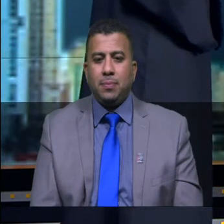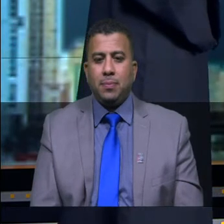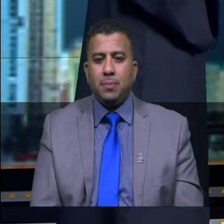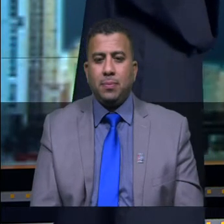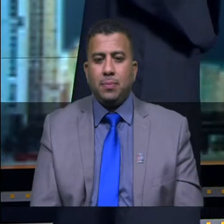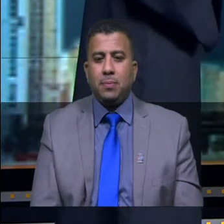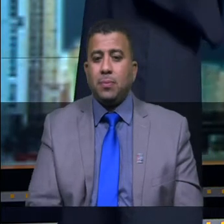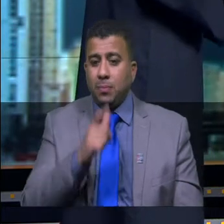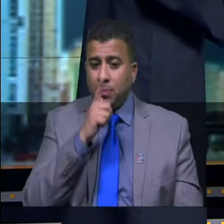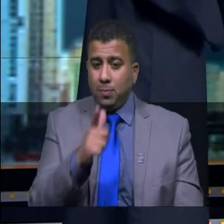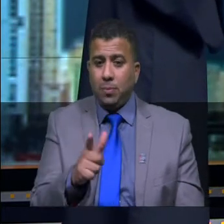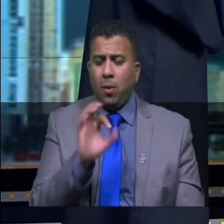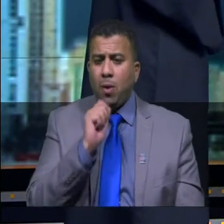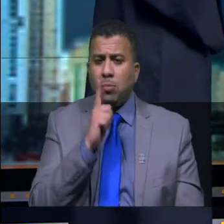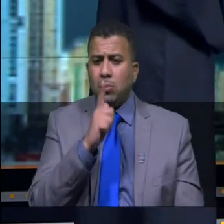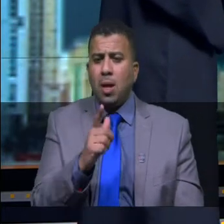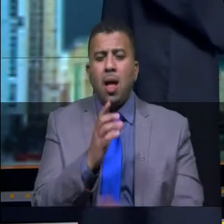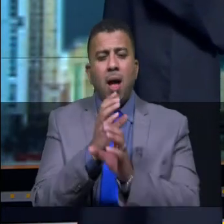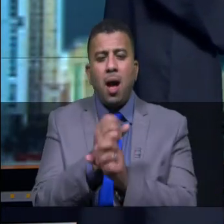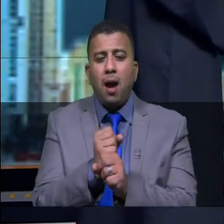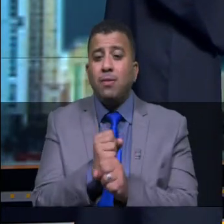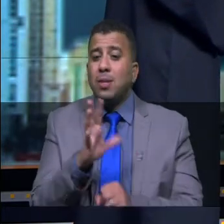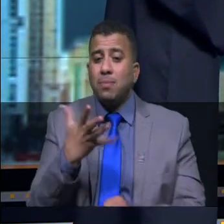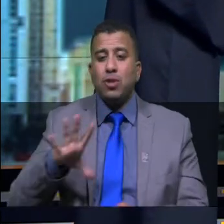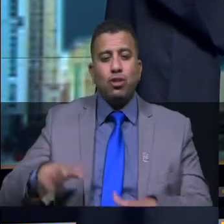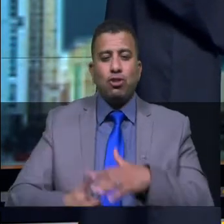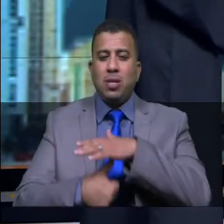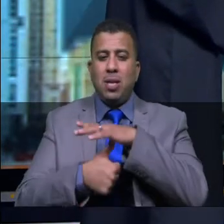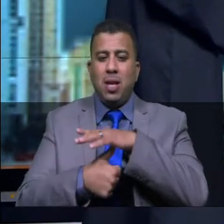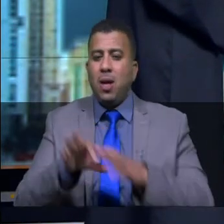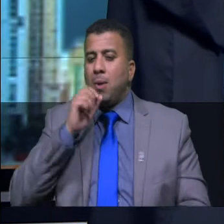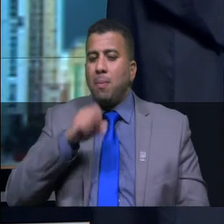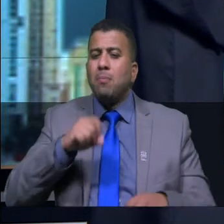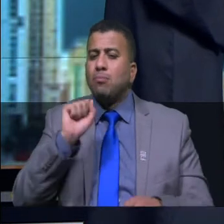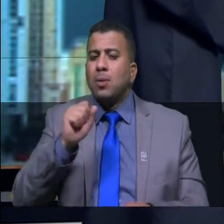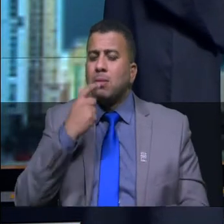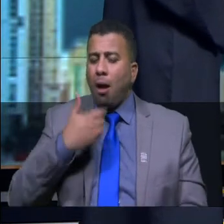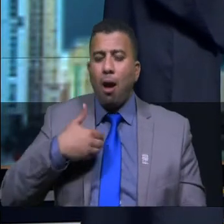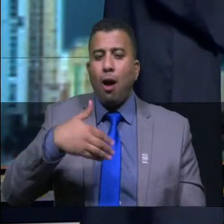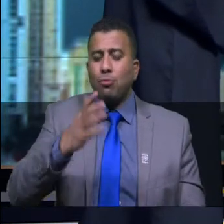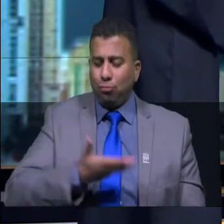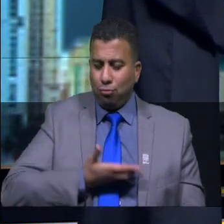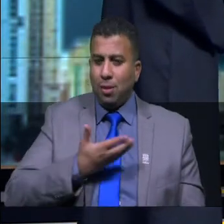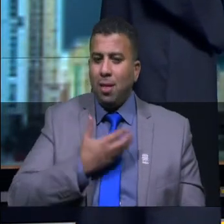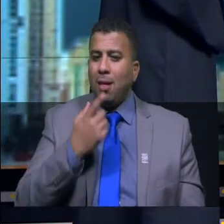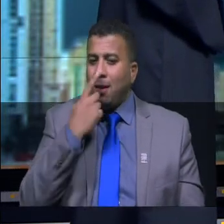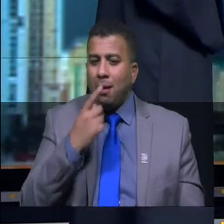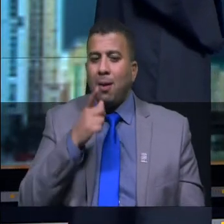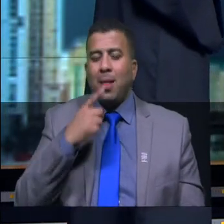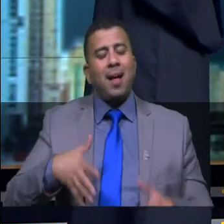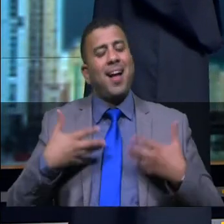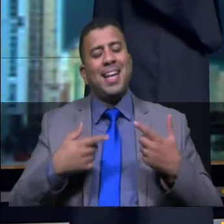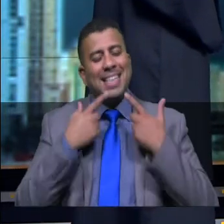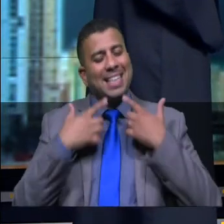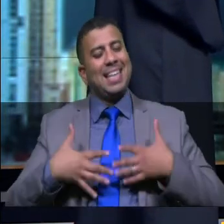ومن علي أحمد حفظك المولى عز وجل وبارك لك في عمرك على طاعته وأفرحك